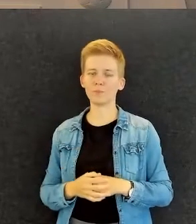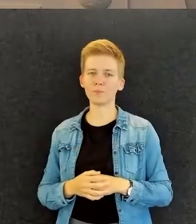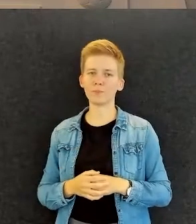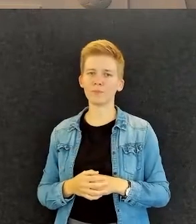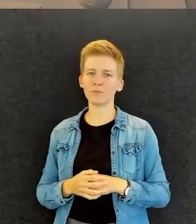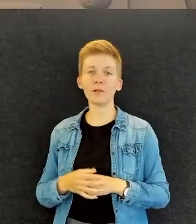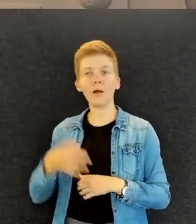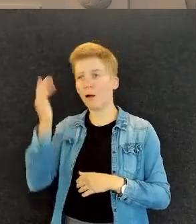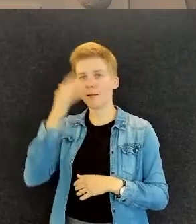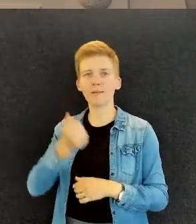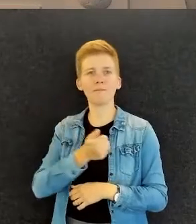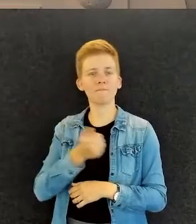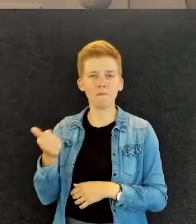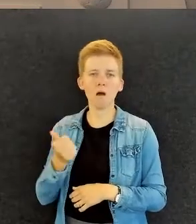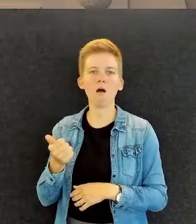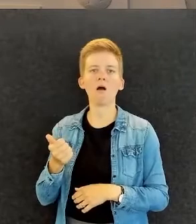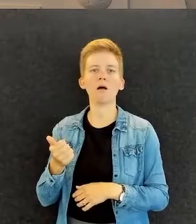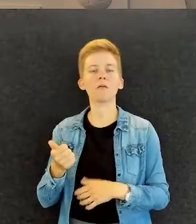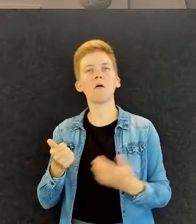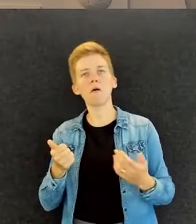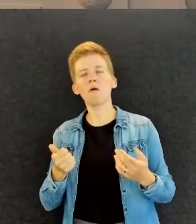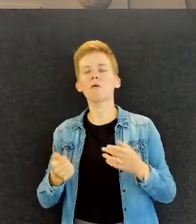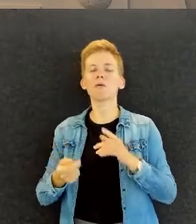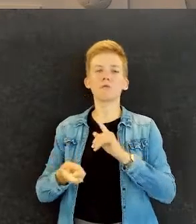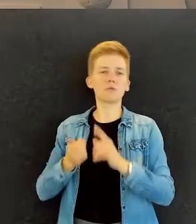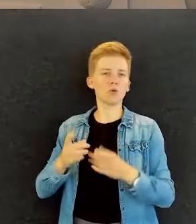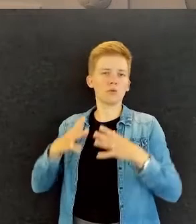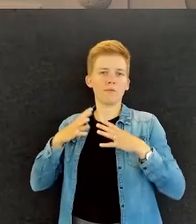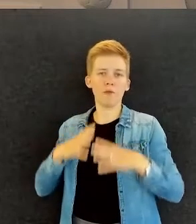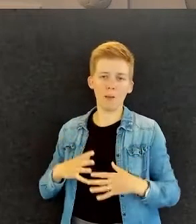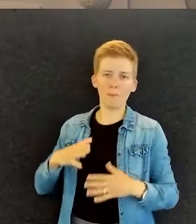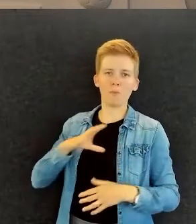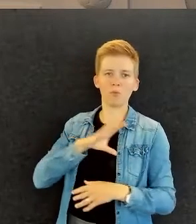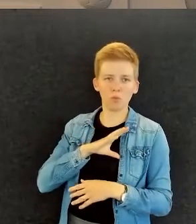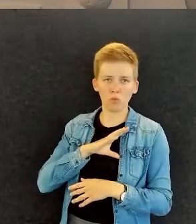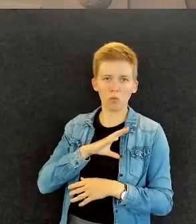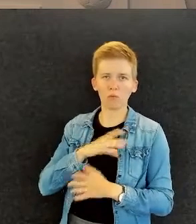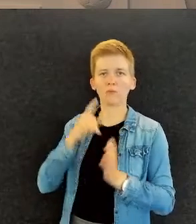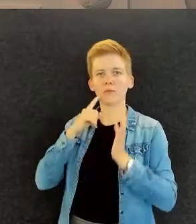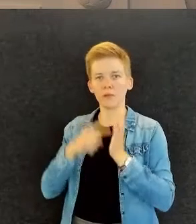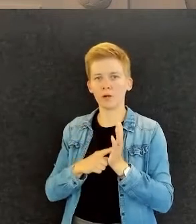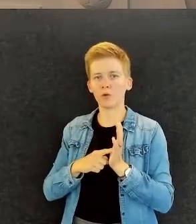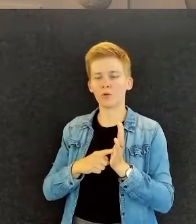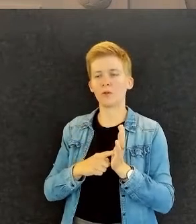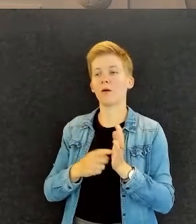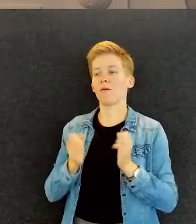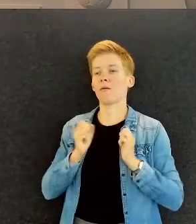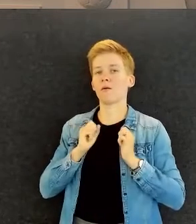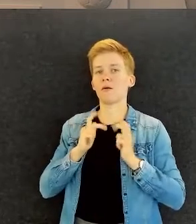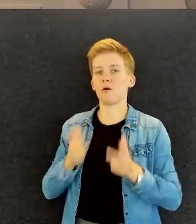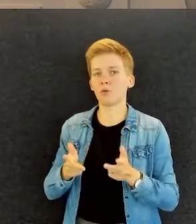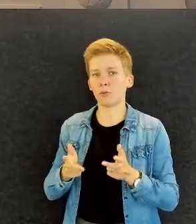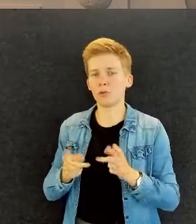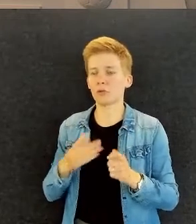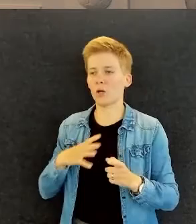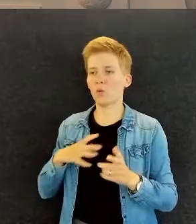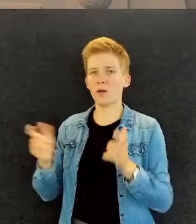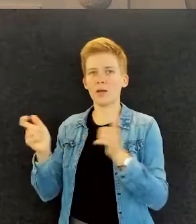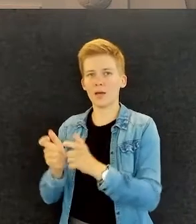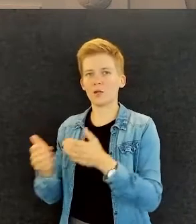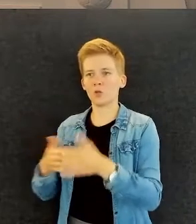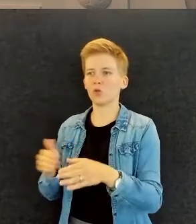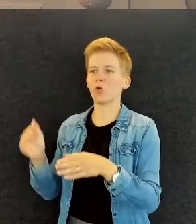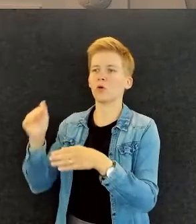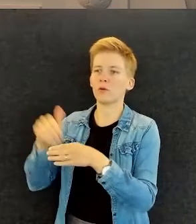Ei ajatella vaan niin, jos sulla on vamma, niin saat automaattisesti liikunnan kentällä, jos haluat järjestöön töihin,